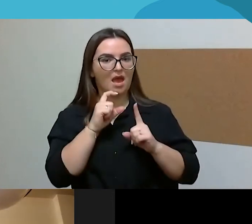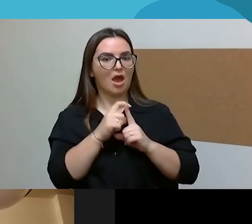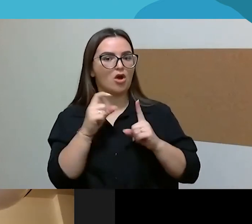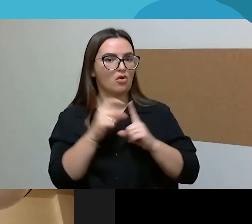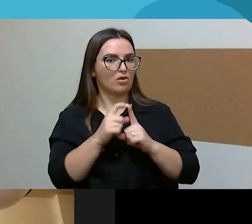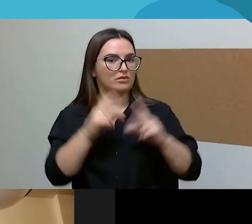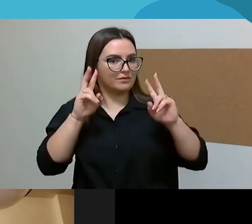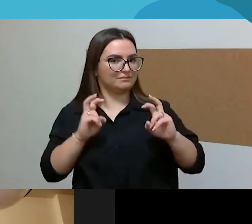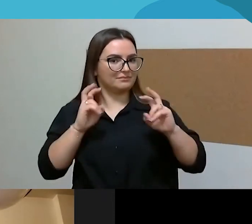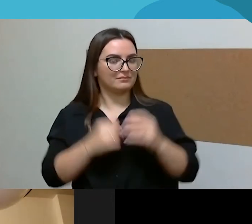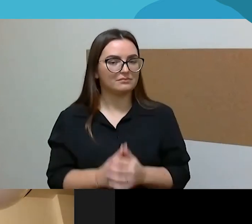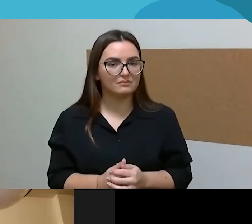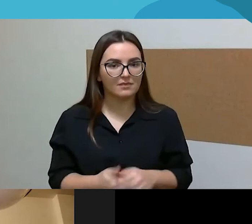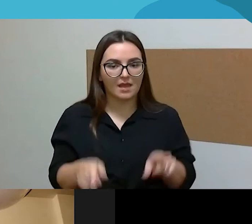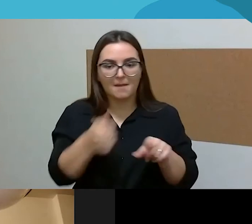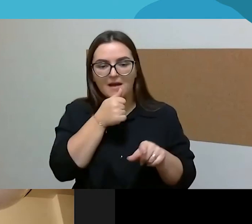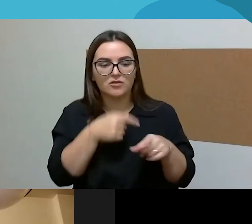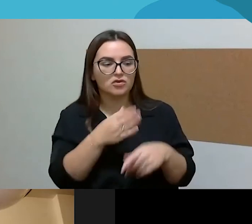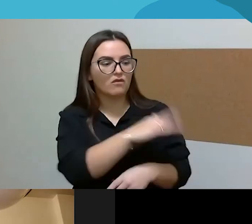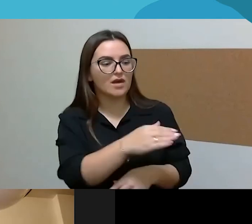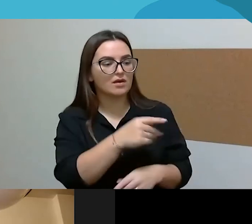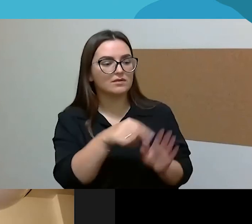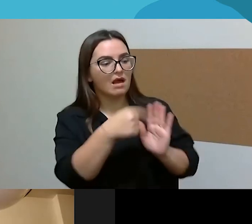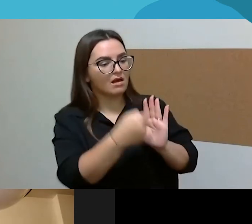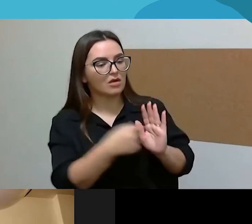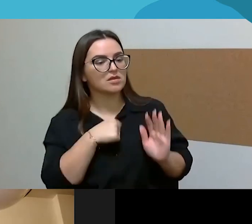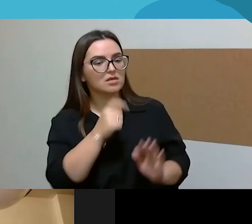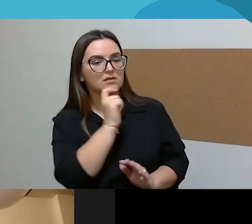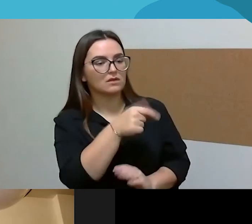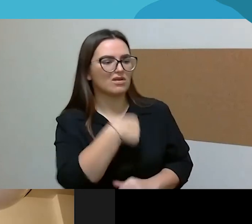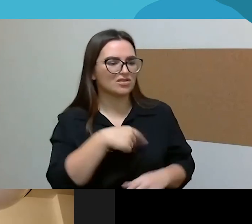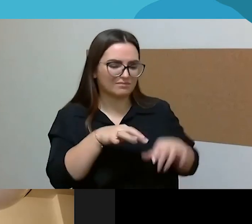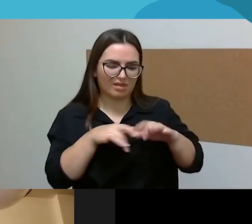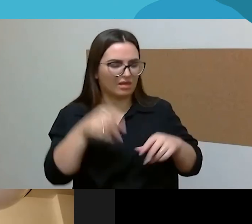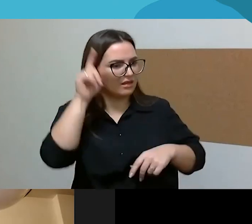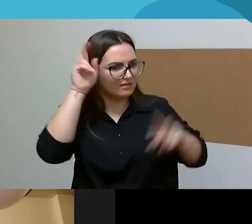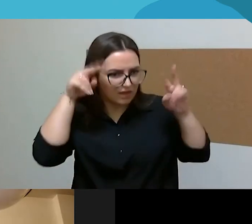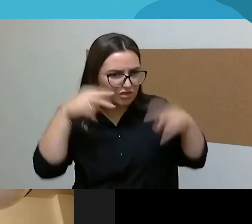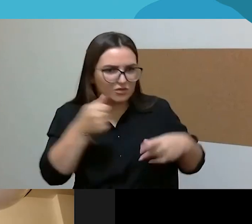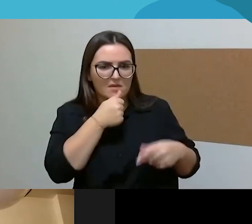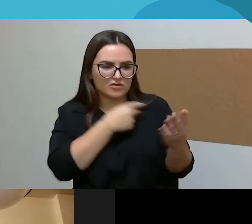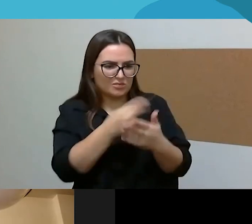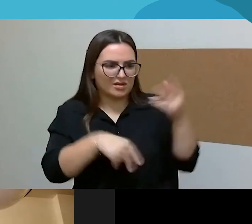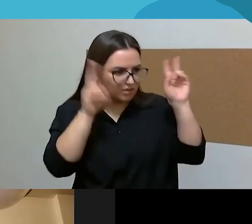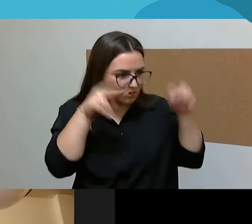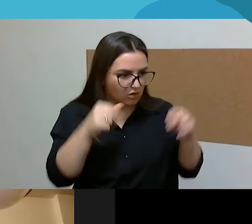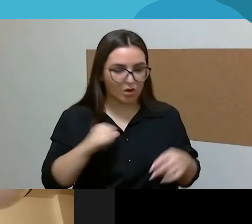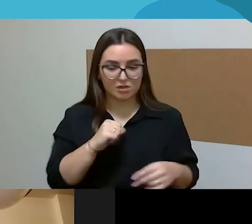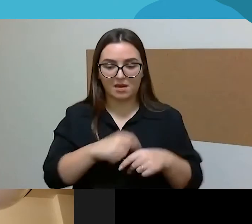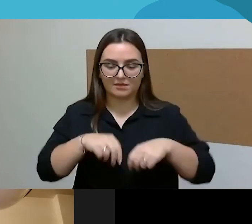kur tu gali. Negalygi vaikų pasakyti, kad tu nemokiai gruoti gitarą, nors tu nemokiai gruoti. Kažką su birbinėjau vaikas, galvoja, wow,